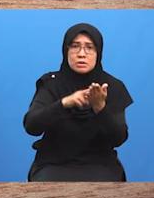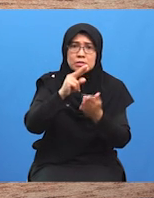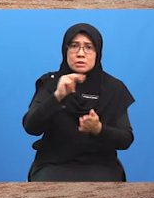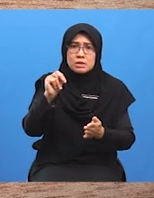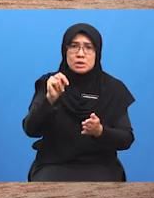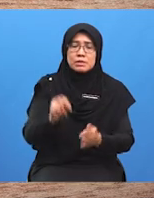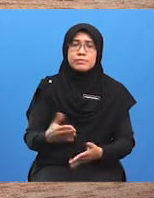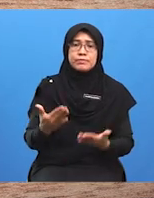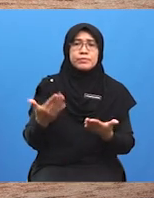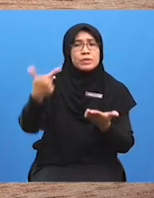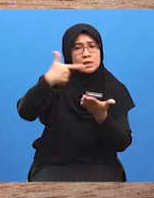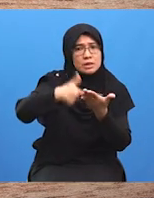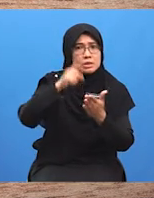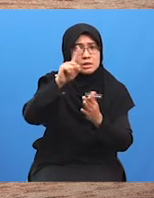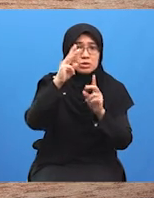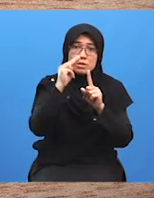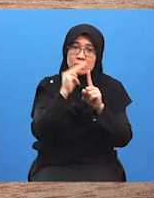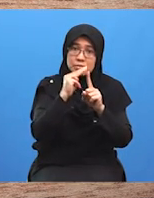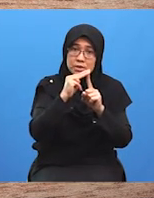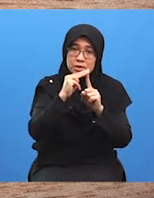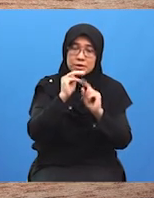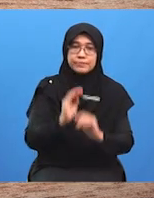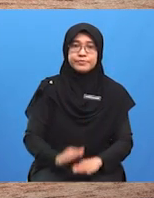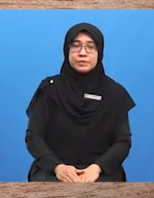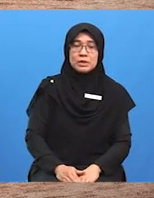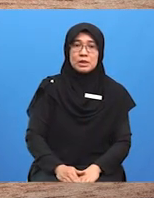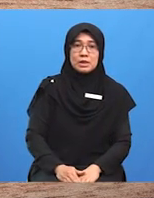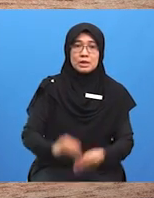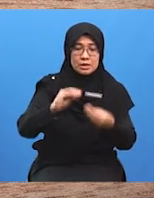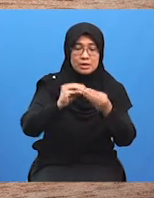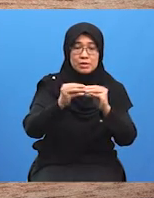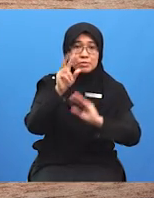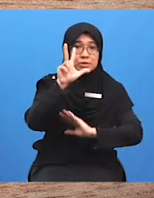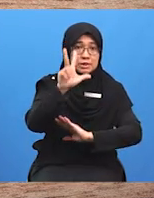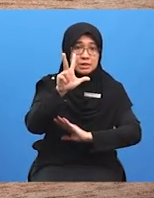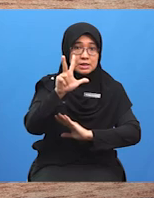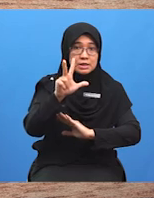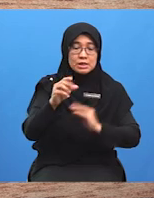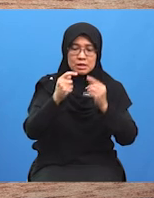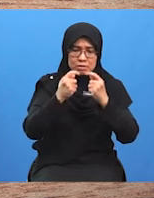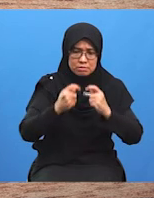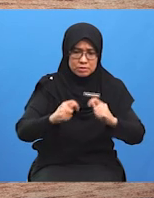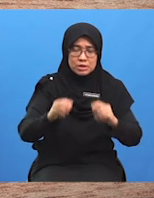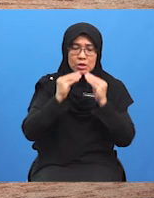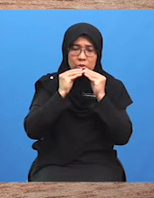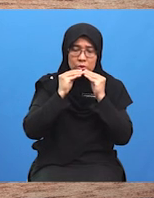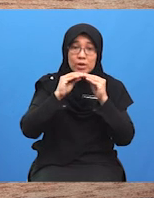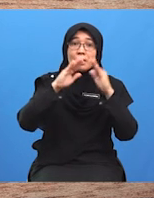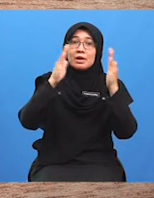memperuntukkan satu markah Fakta yang ketiga Ceraya belun